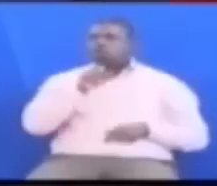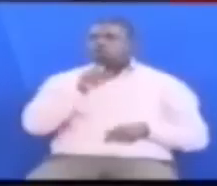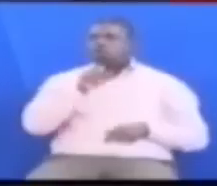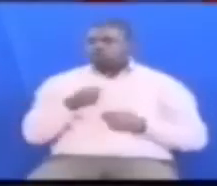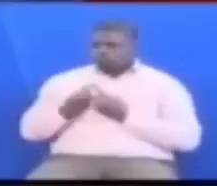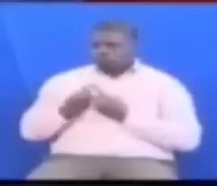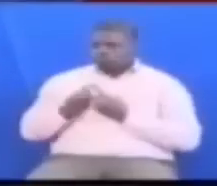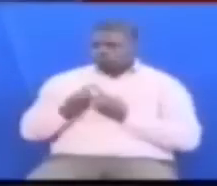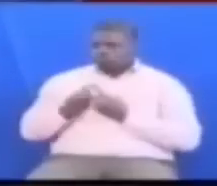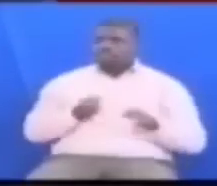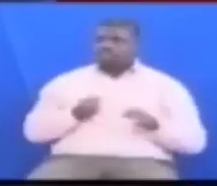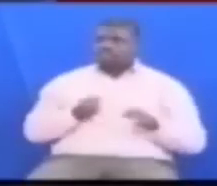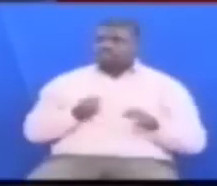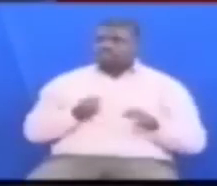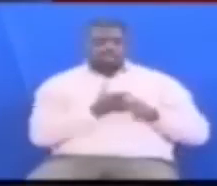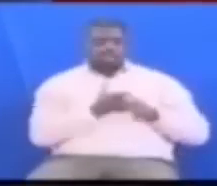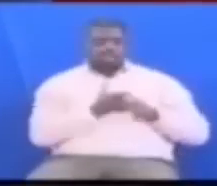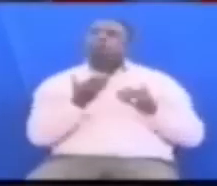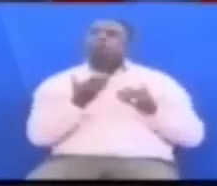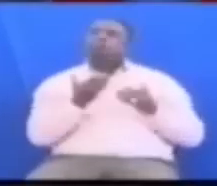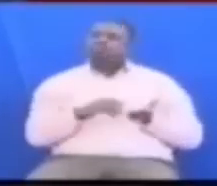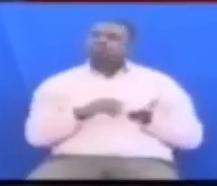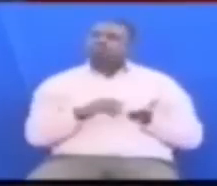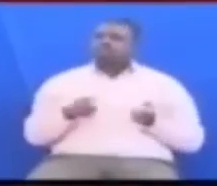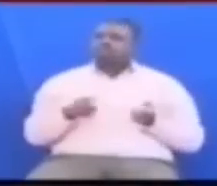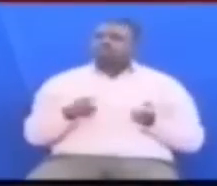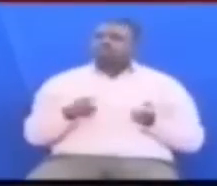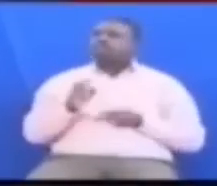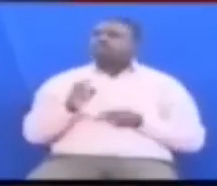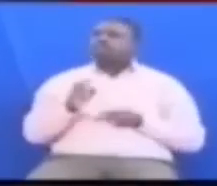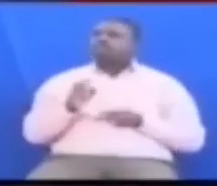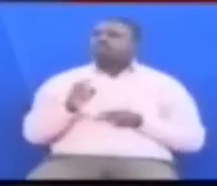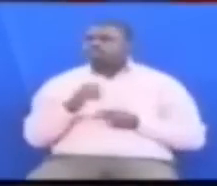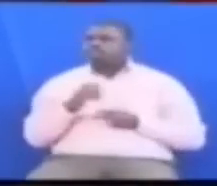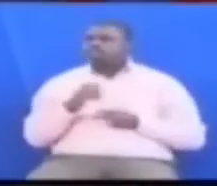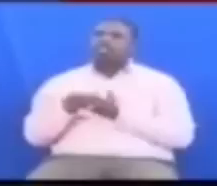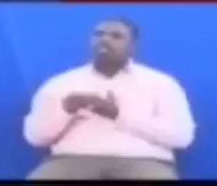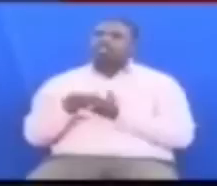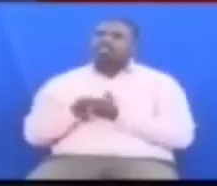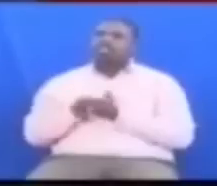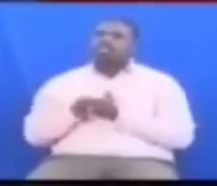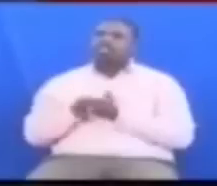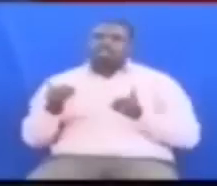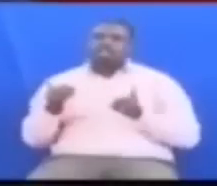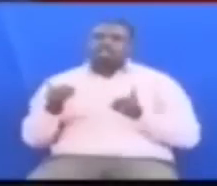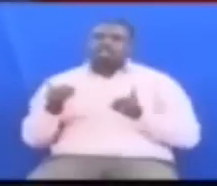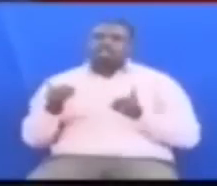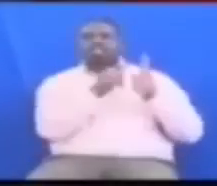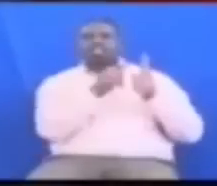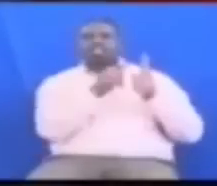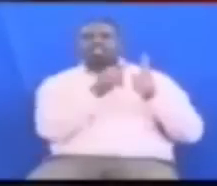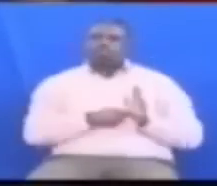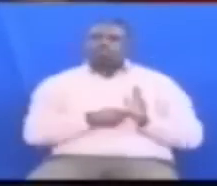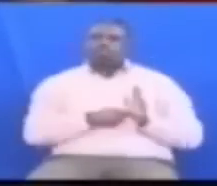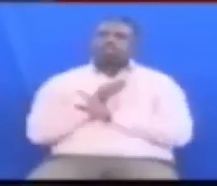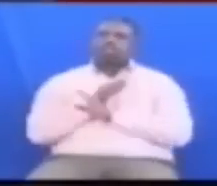wakata Nikambea kwa hini unamwengua mbombea wakafu Wakanileza kwamba Haji atimiza vigezo Hali ya